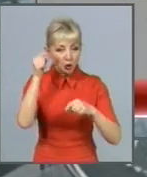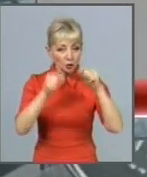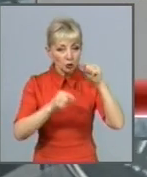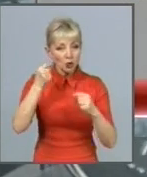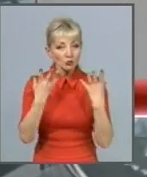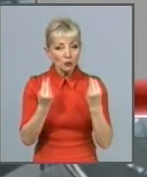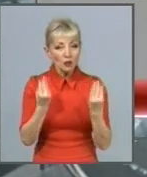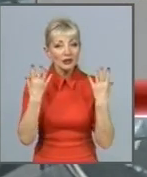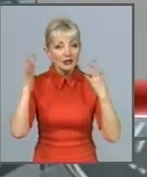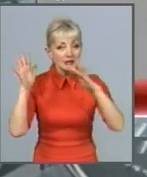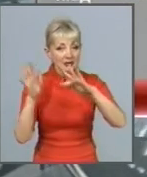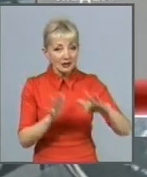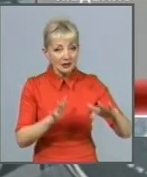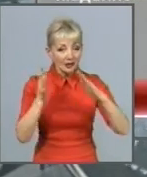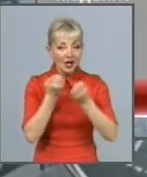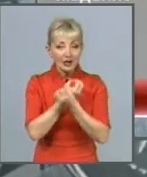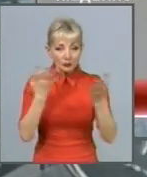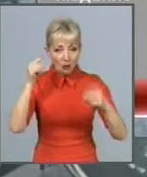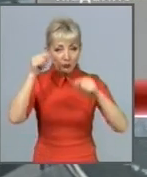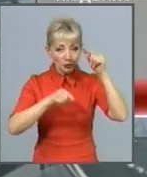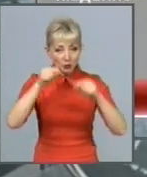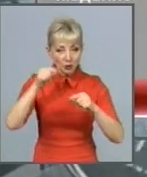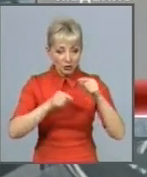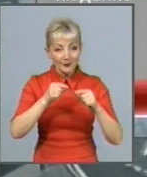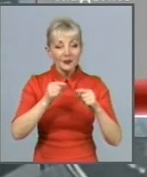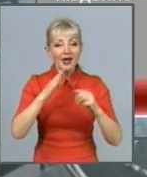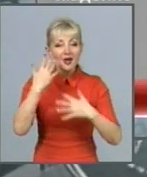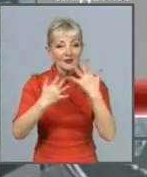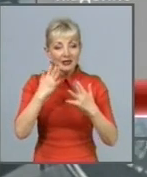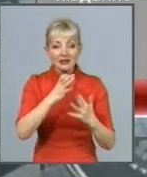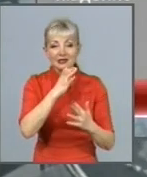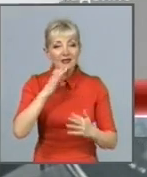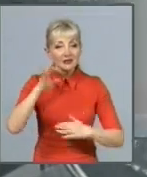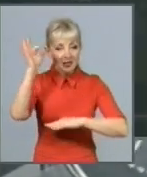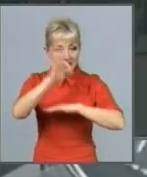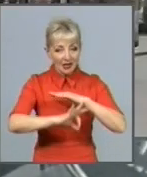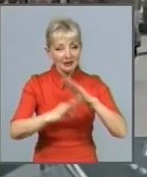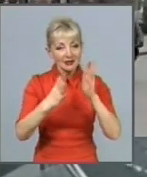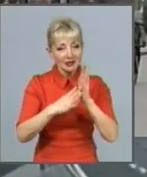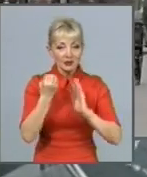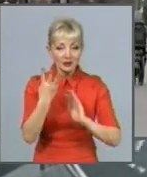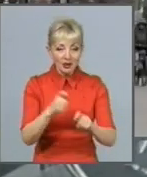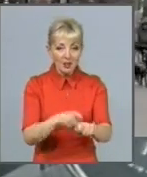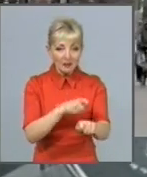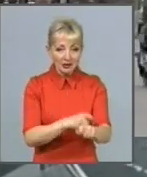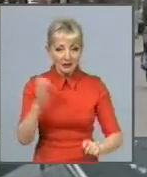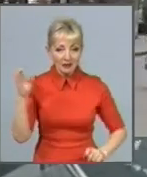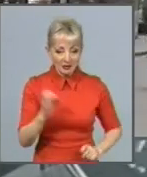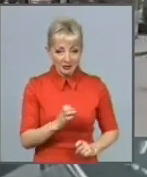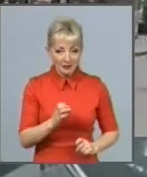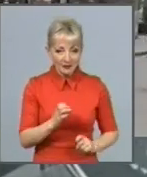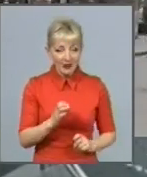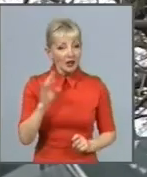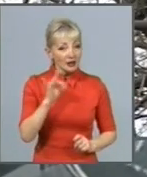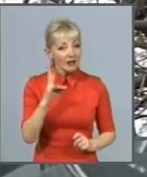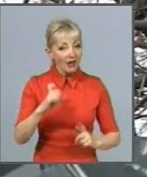Вдень – часом дощ. Вітер південно-західний – 9-14 метрів за секунду. До того ж, на вихідних 1